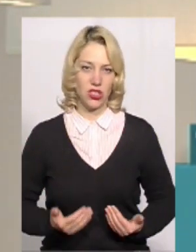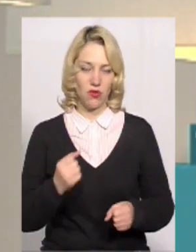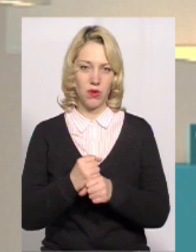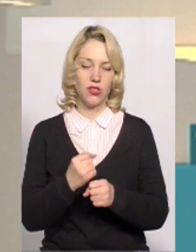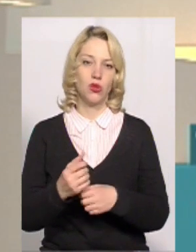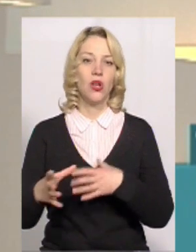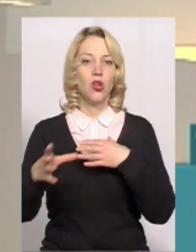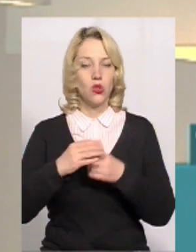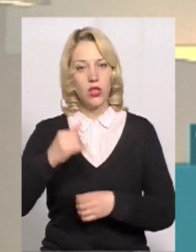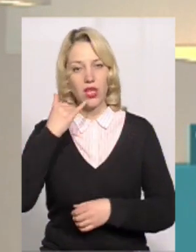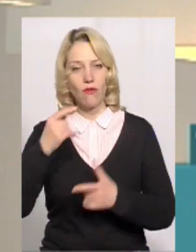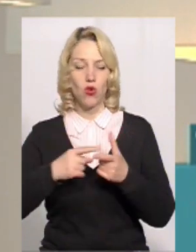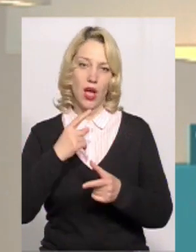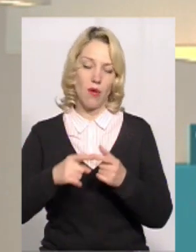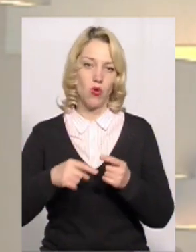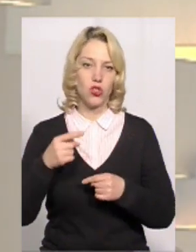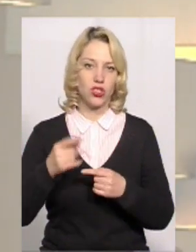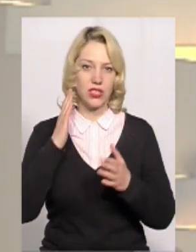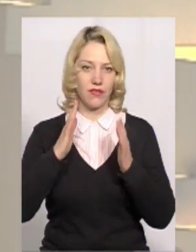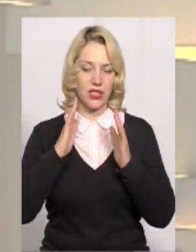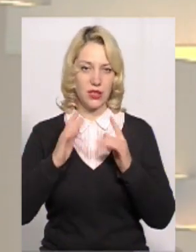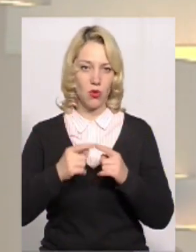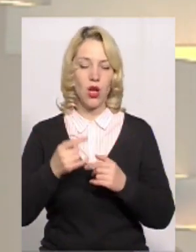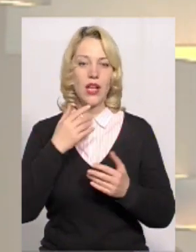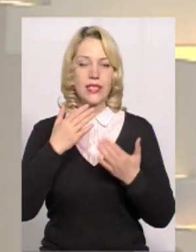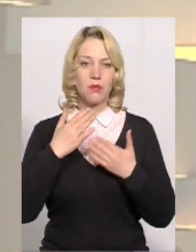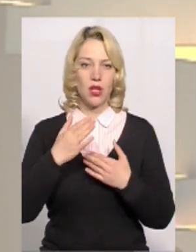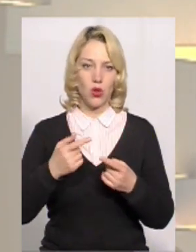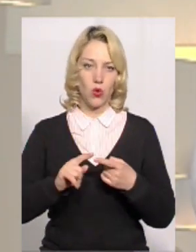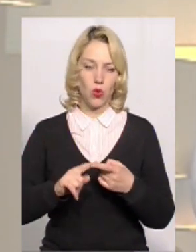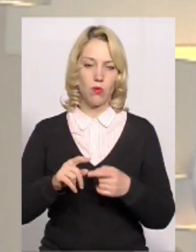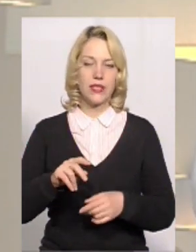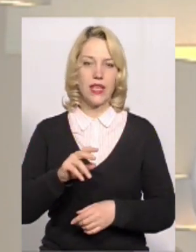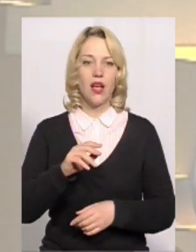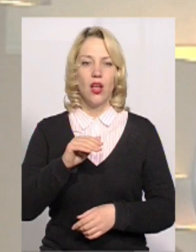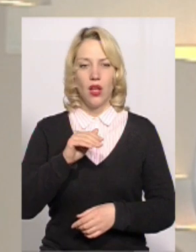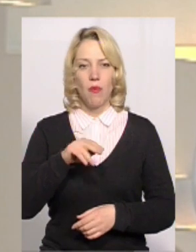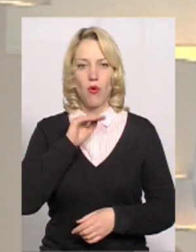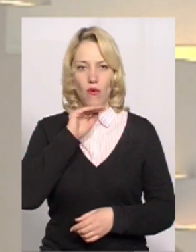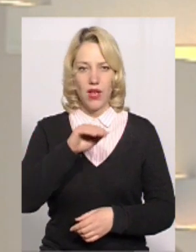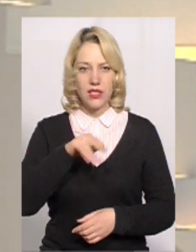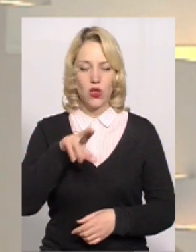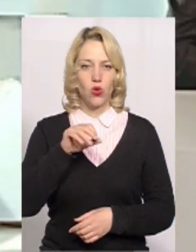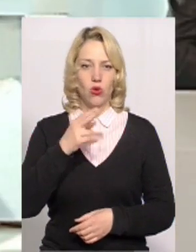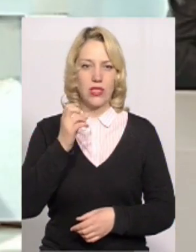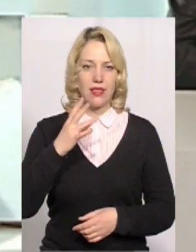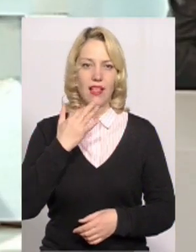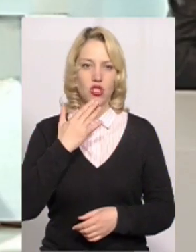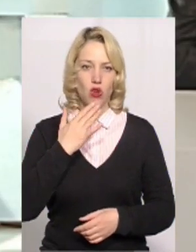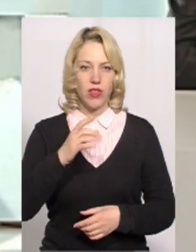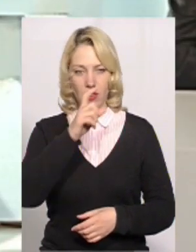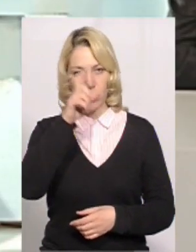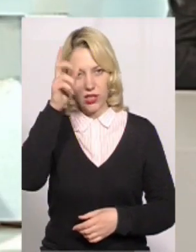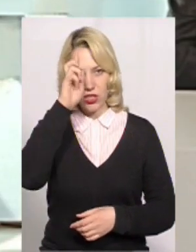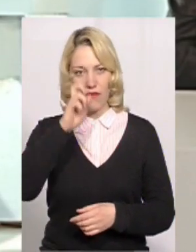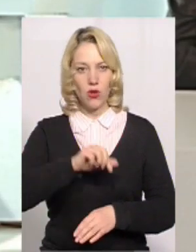Долучайтеся телефоном або через Фейсбук. Спілкуємось нині із доктором історичних наук, професором, доцентом Національної академії